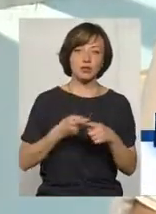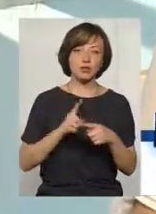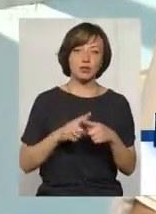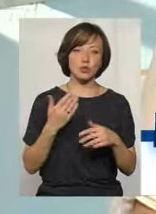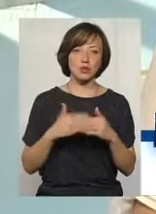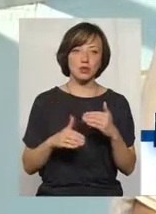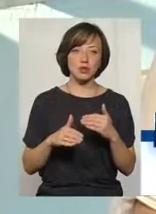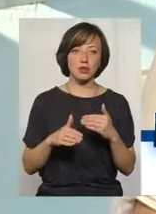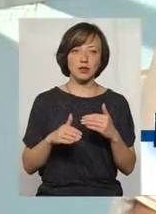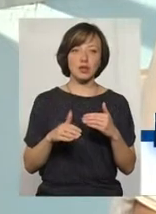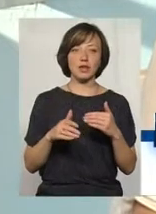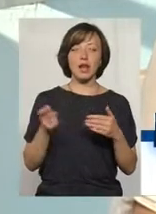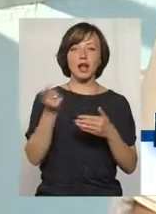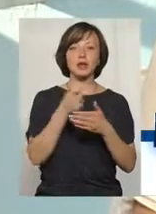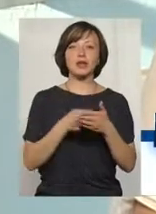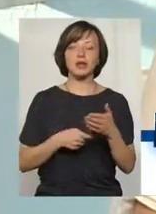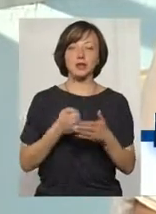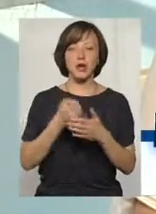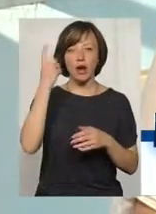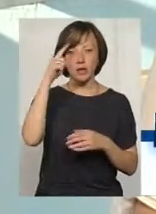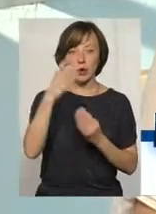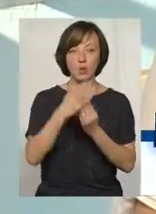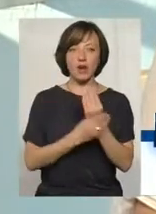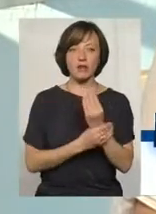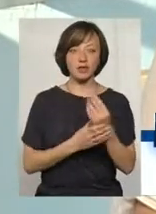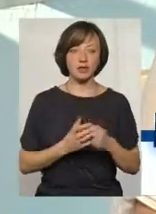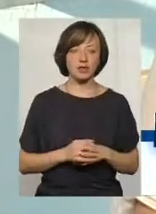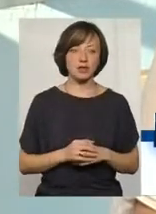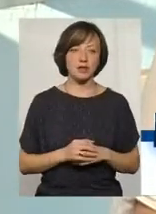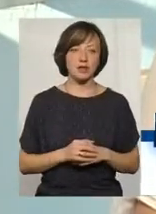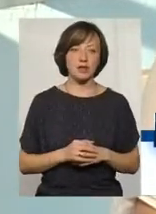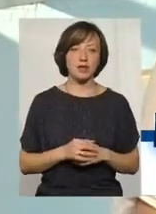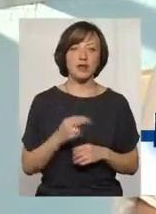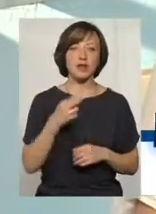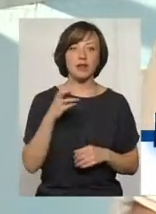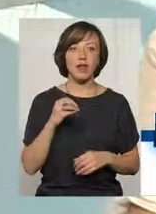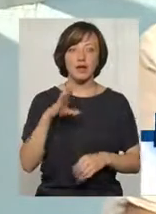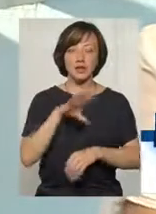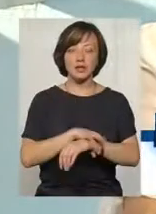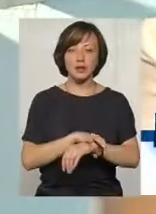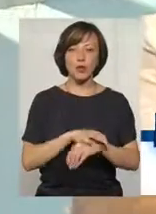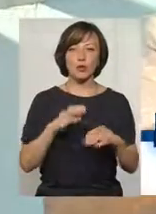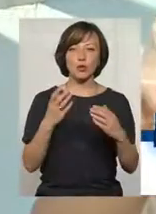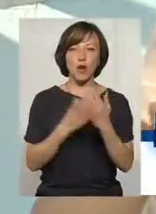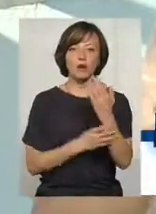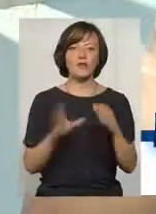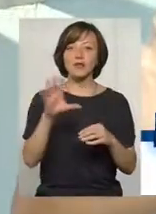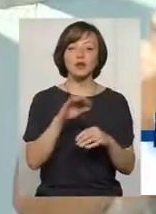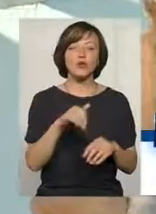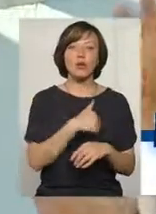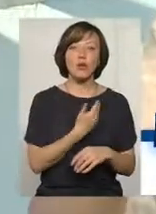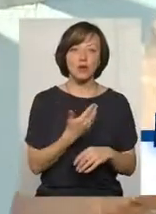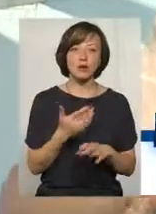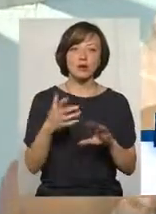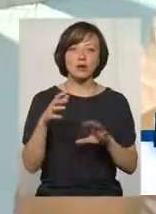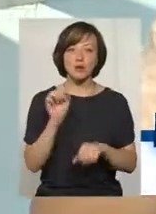знаєте, є такі ілюстрації до казки «Рукавичка» або «Терім-Терімок». Там, де причеплено до «Рукавичка» або «Терім-Терімка», усе, що хочете, усі там